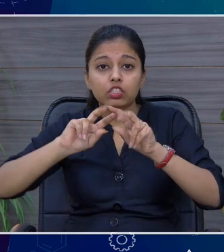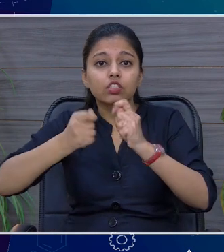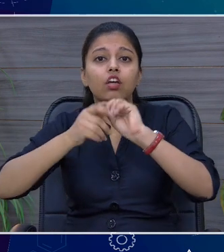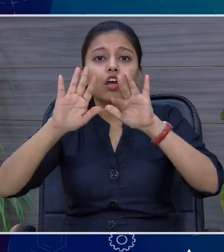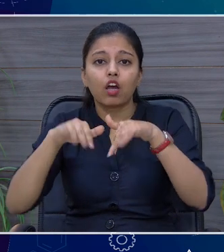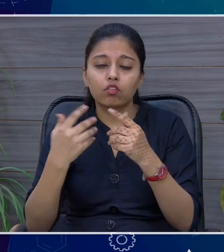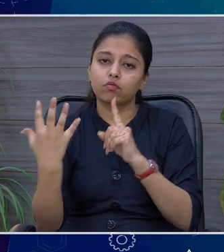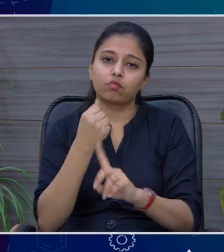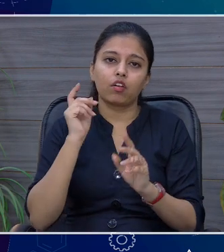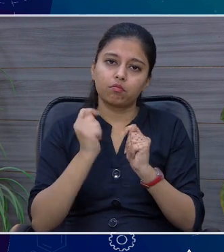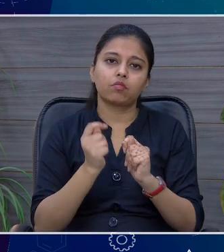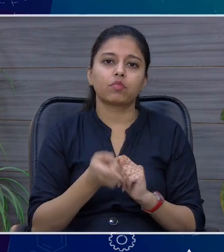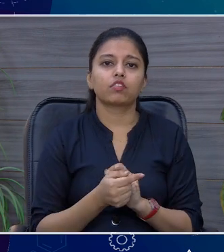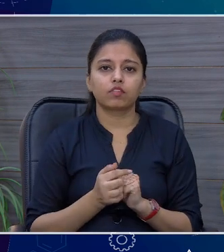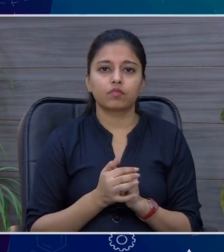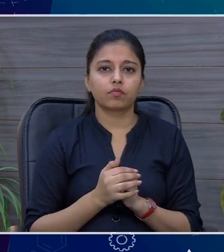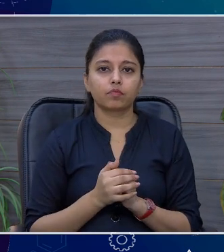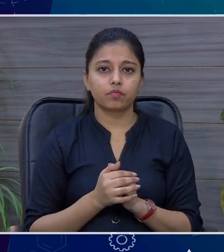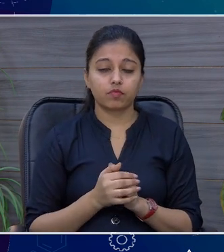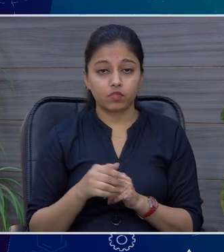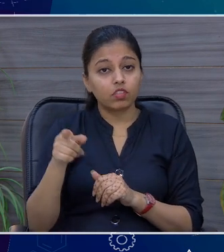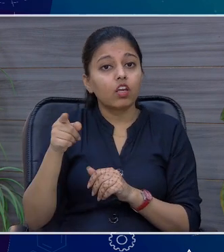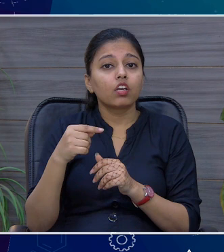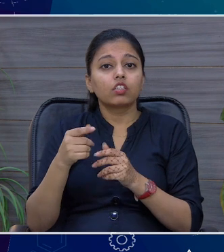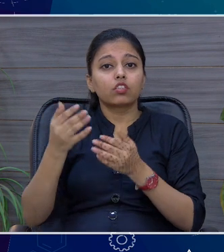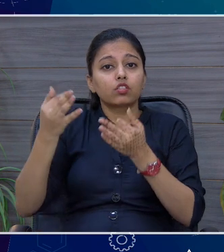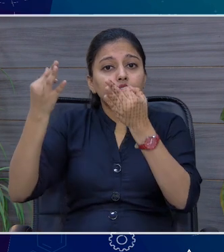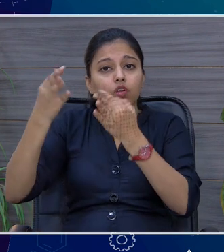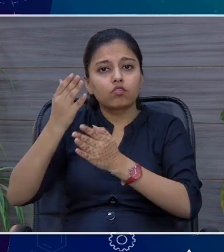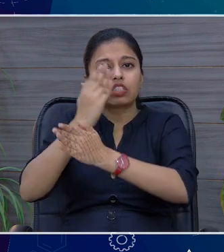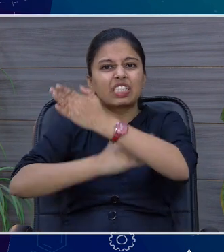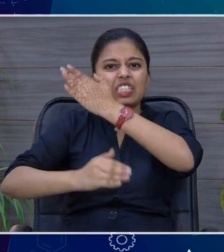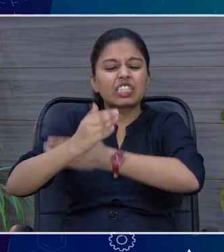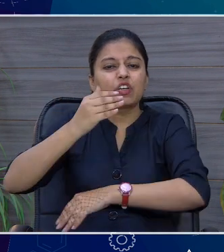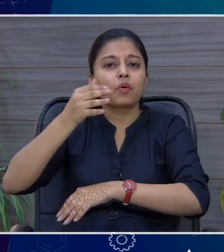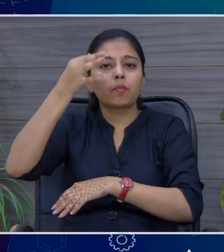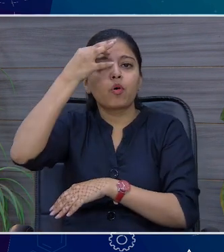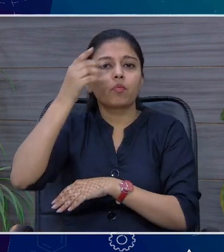परयास करना है ज़िए अ तर वन्हों नएकक्ट नो और डिफरेंडिकी एबल्ट का गया गया